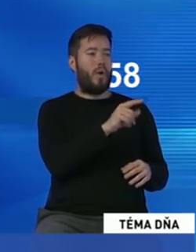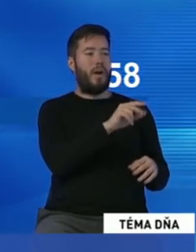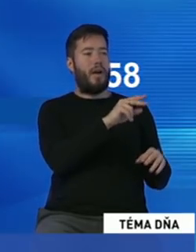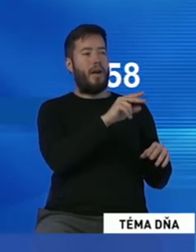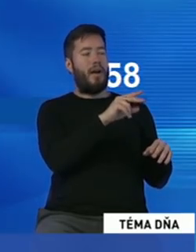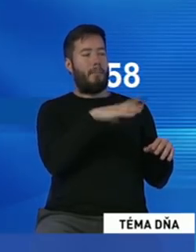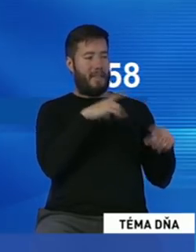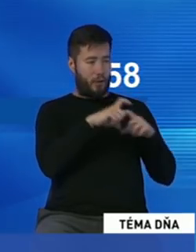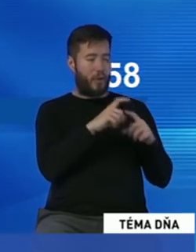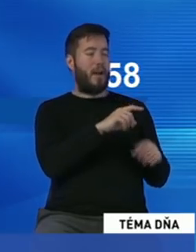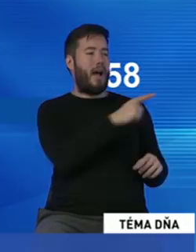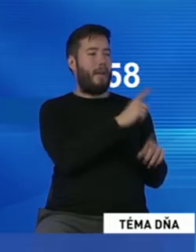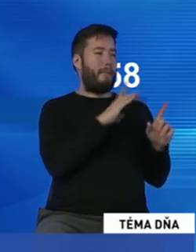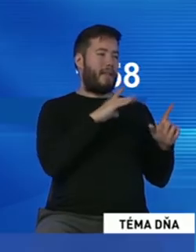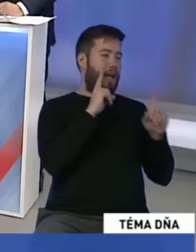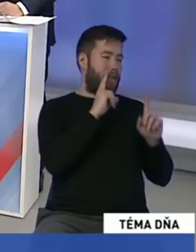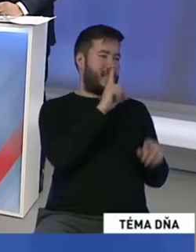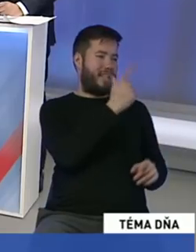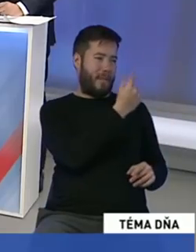vzájemná otázka, ktorú môžete teda položiť